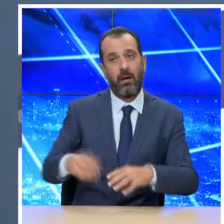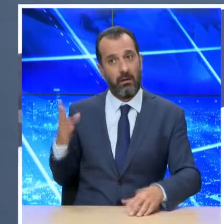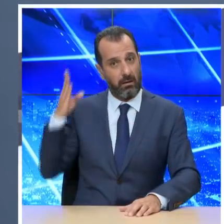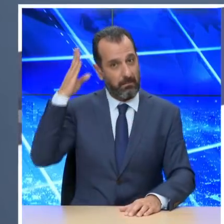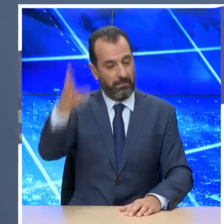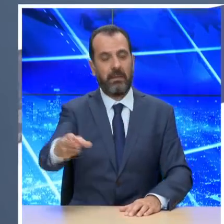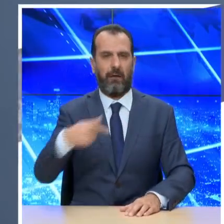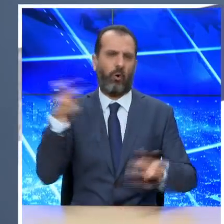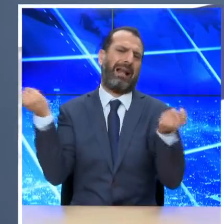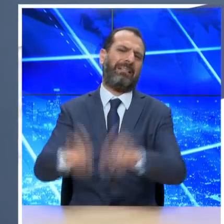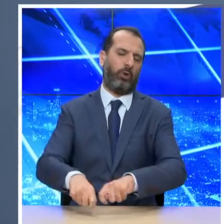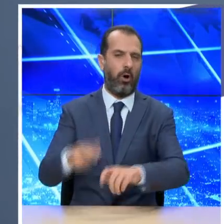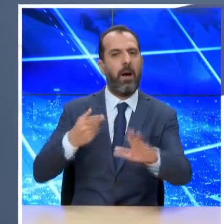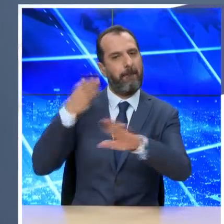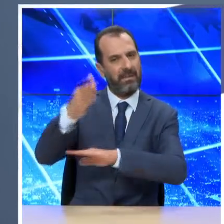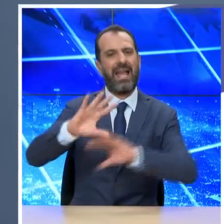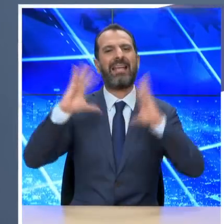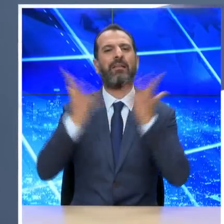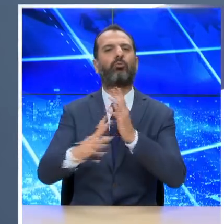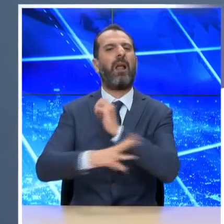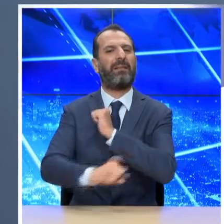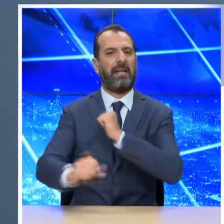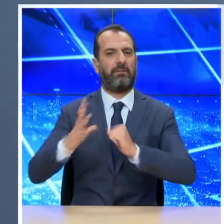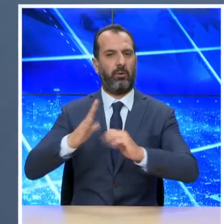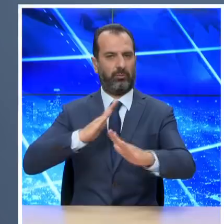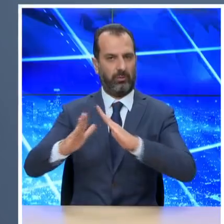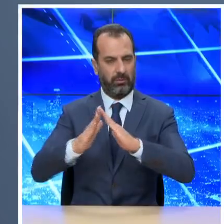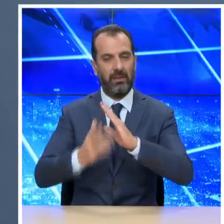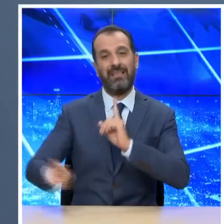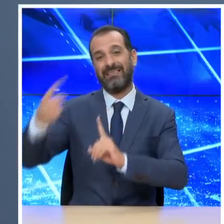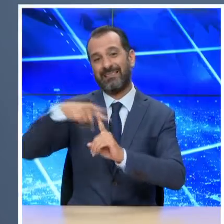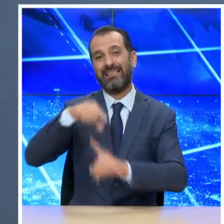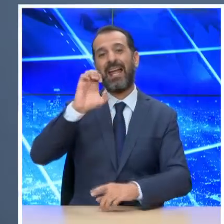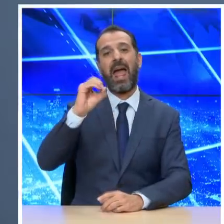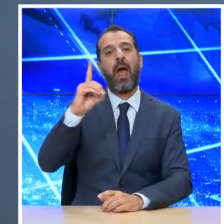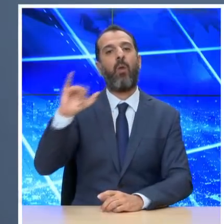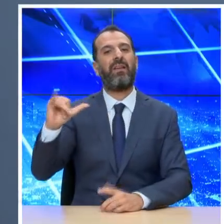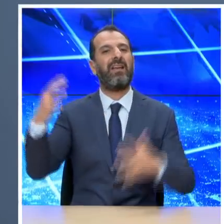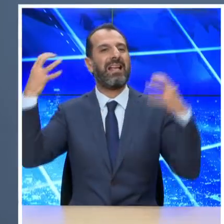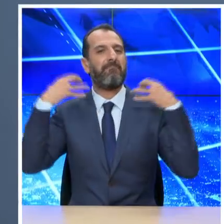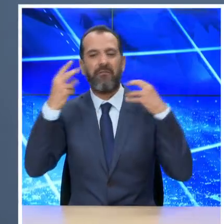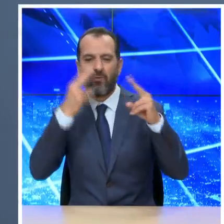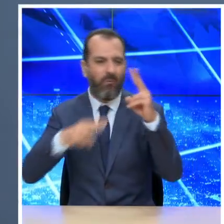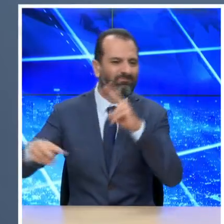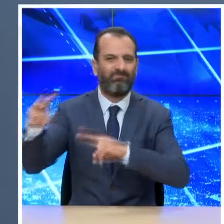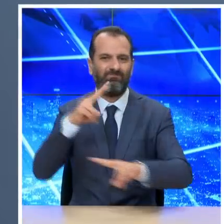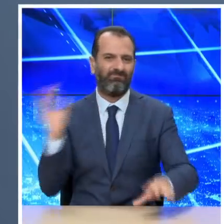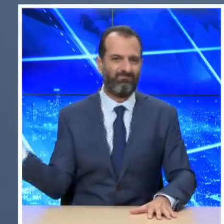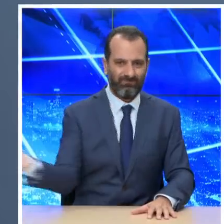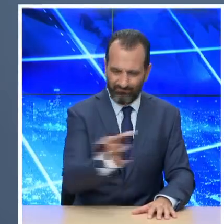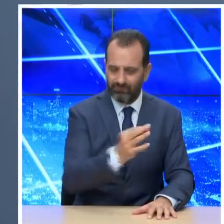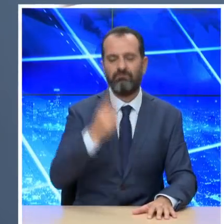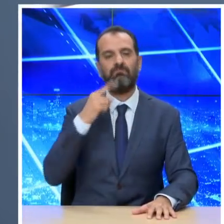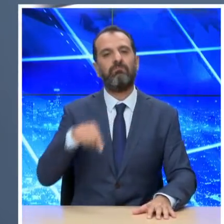Πολιτικής Προστασίας, κύριος Παπαγεωργίου, η Διευθύντρια Επιδημιολογικής Επιτήρησης του ΕΟΔΗ κυρία Φλώρα Κοντοπίδου οι οποίοι συμμετέχουν μαζί με τον